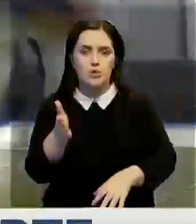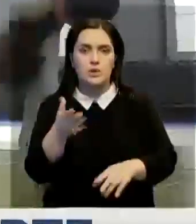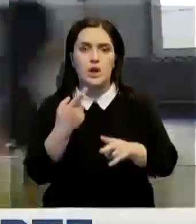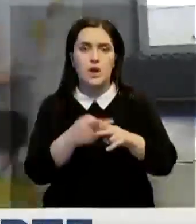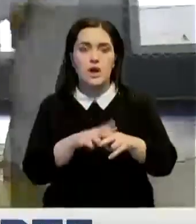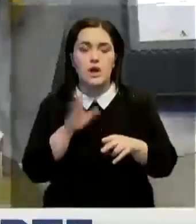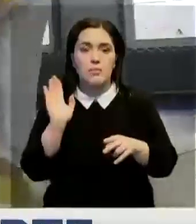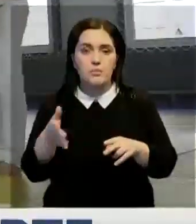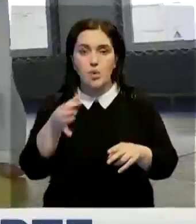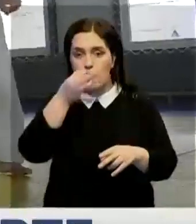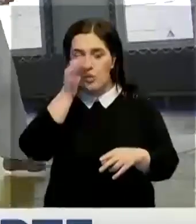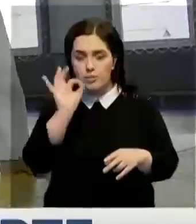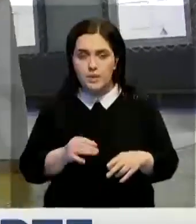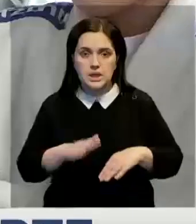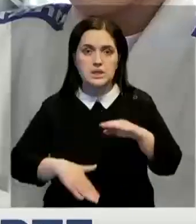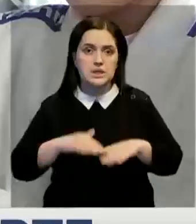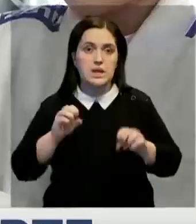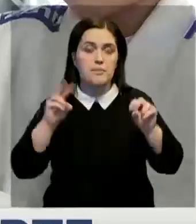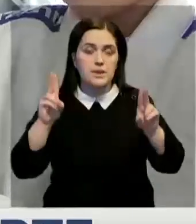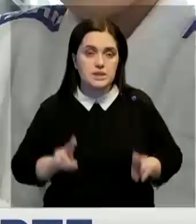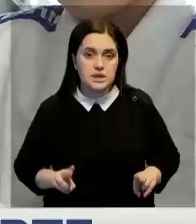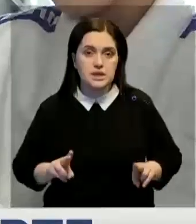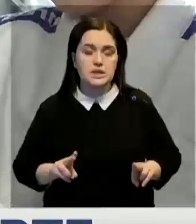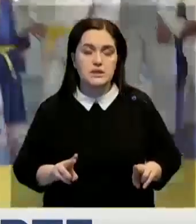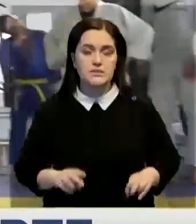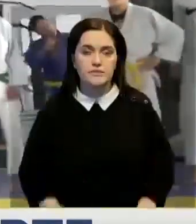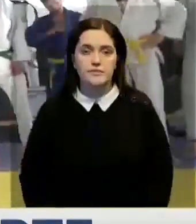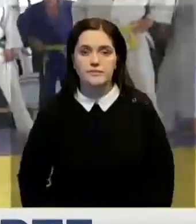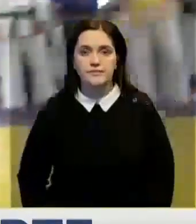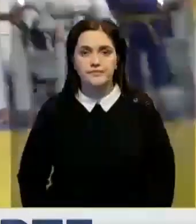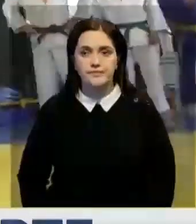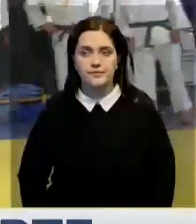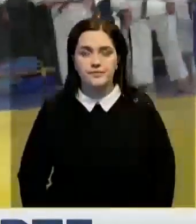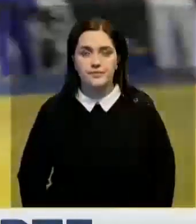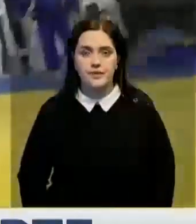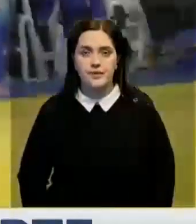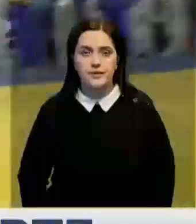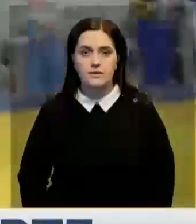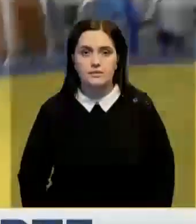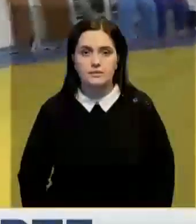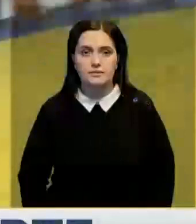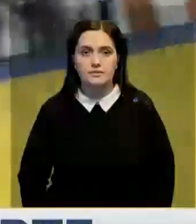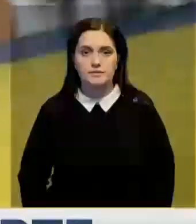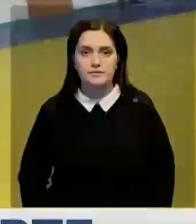опытные специалисты самых разных профессий. Фотогос Базарбаева, Конат Махмутов, Ильдар Аюпов, Уральск, Хабар, 24.